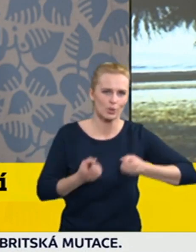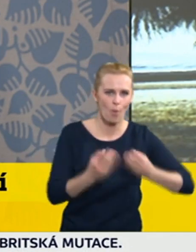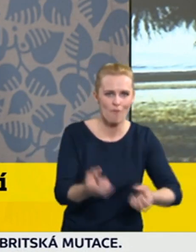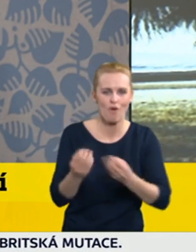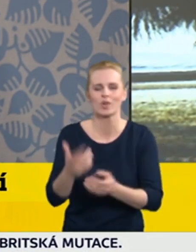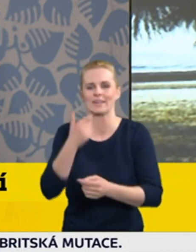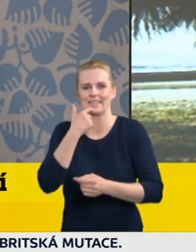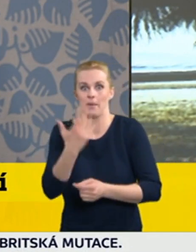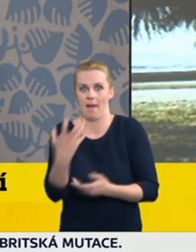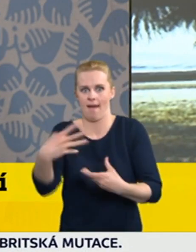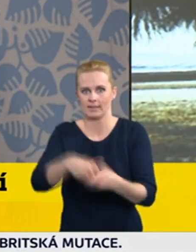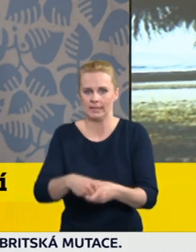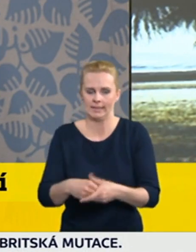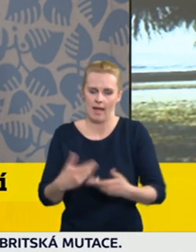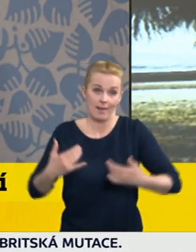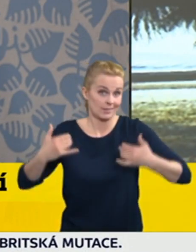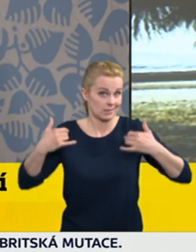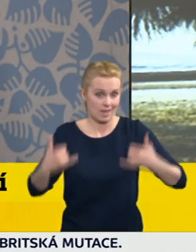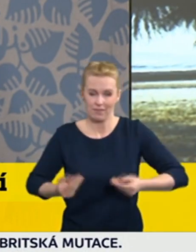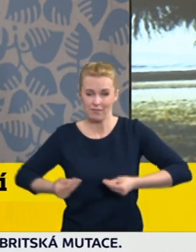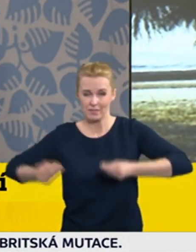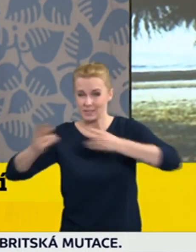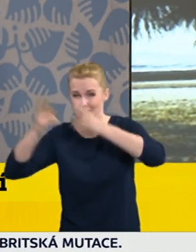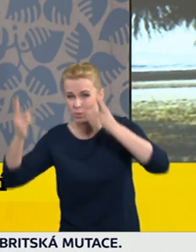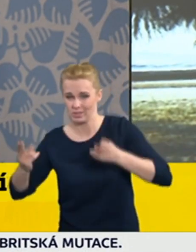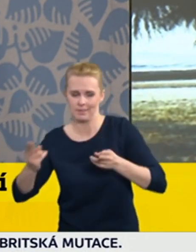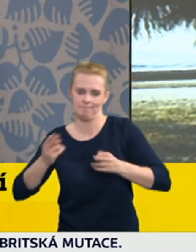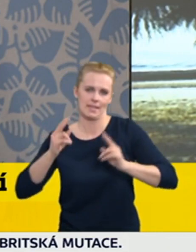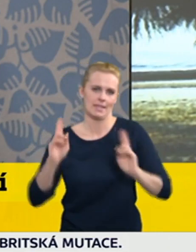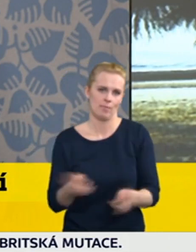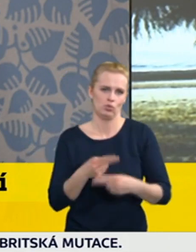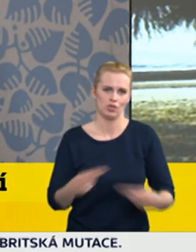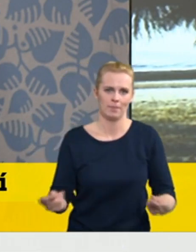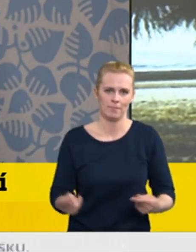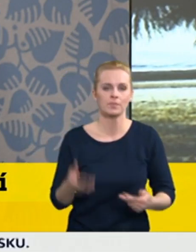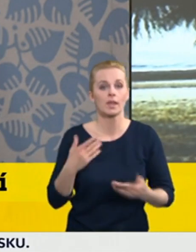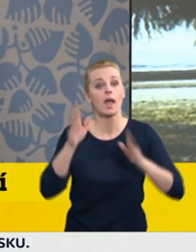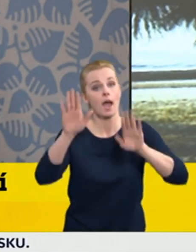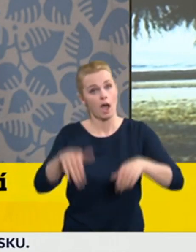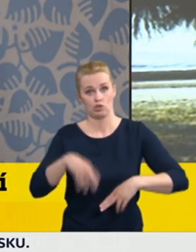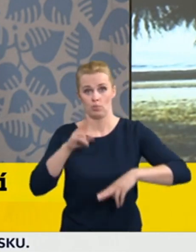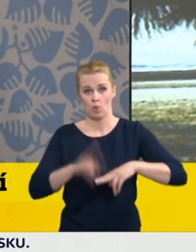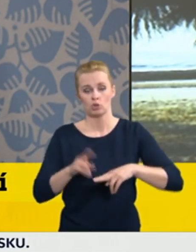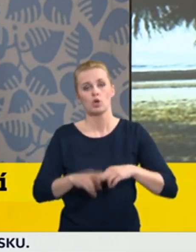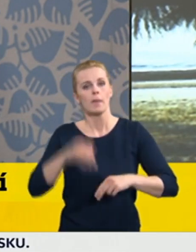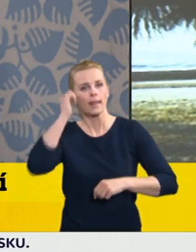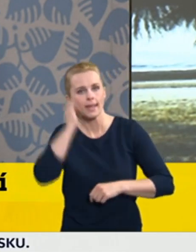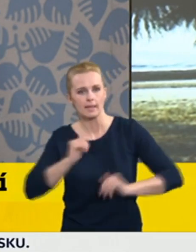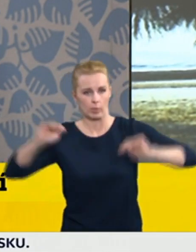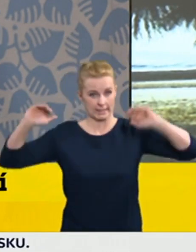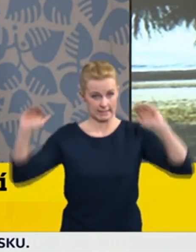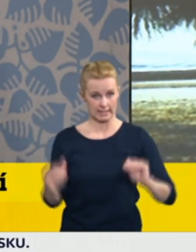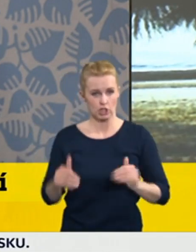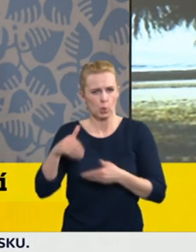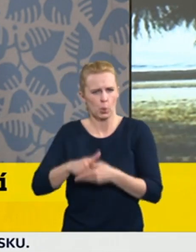možnost, není čas. Ve chvíli, kdy dojde ke snižování počtu lidí v nemocnicích, tak jak